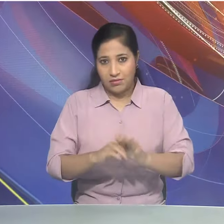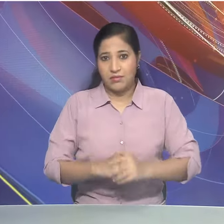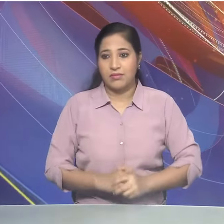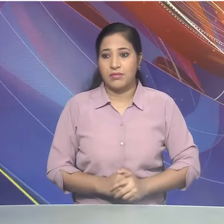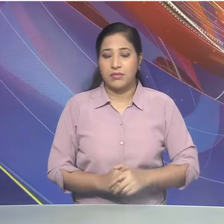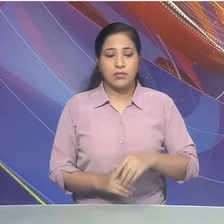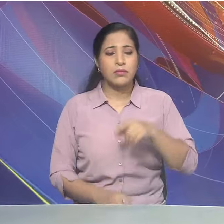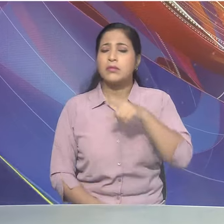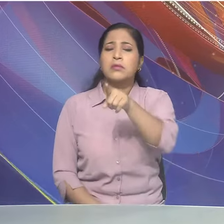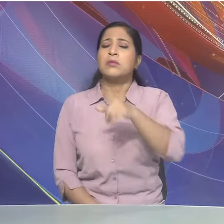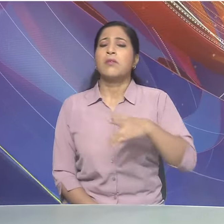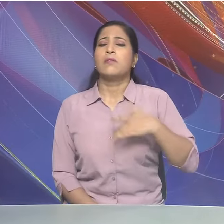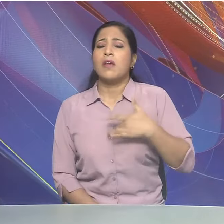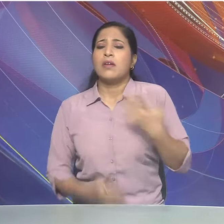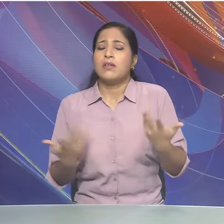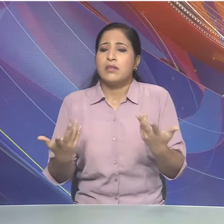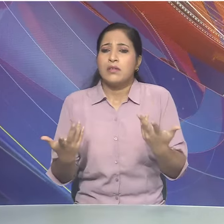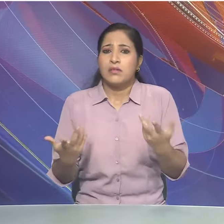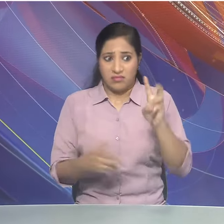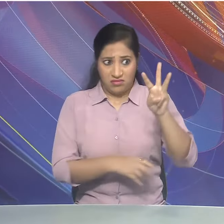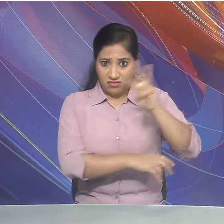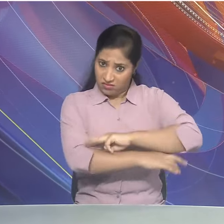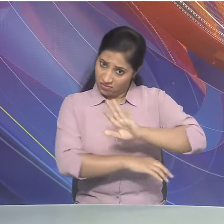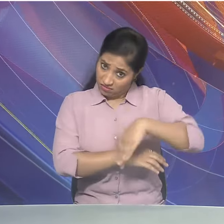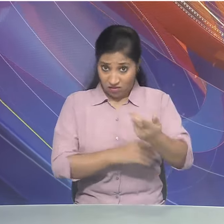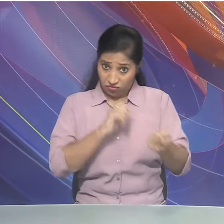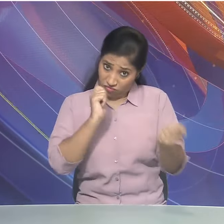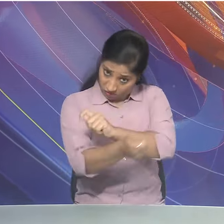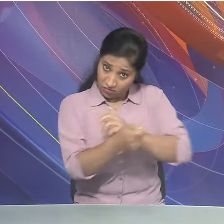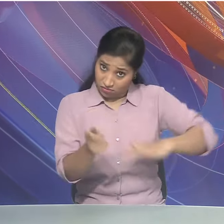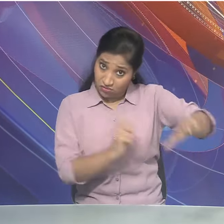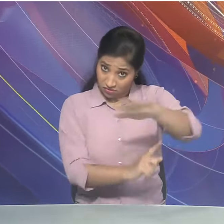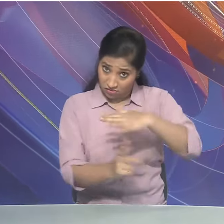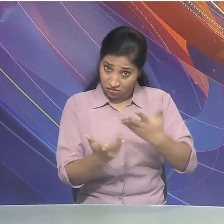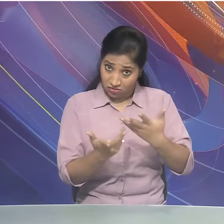तो मैं क्या लगता? कि तीन दिन बाद सब कुछ बदल जाएगा?